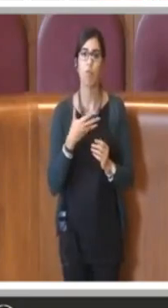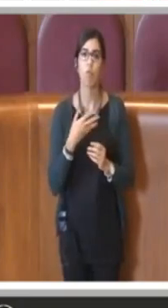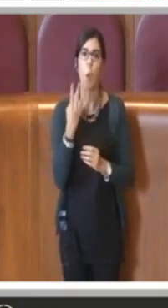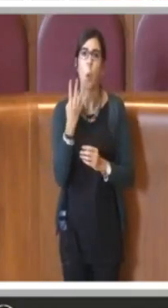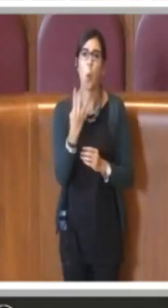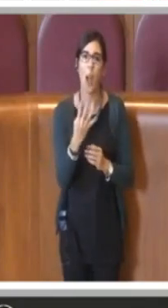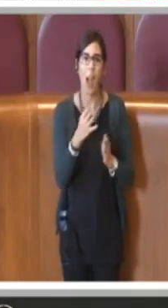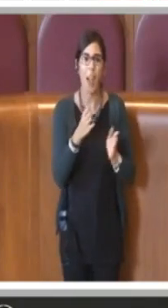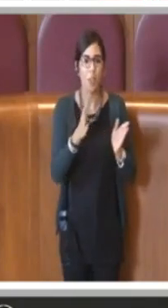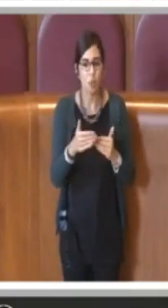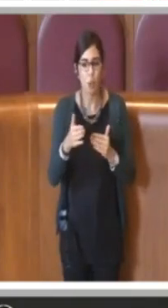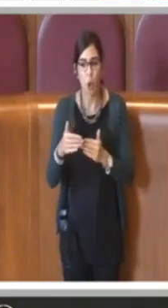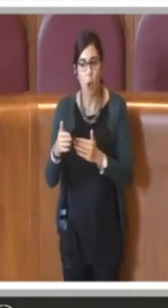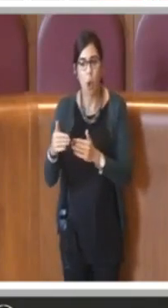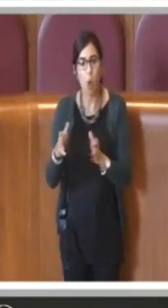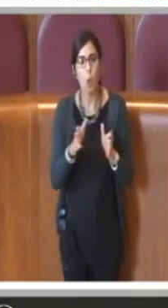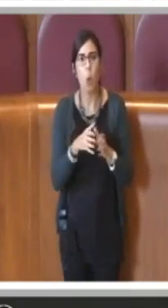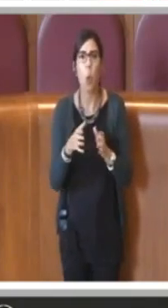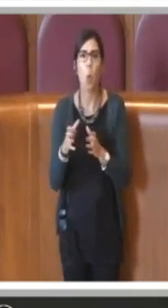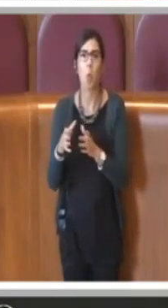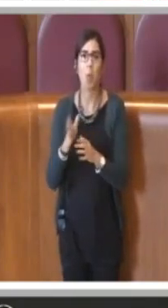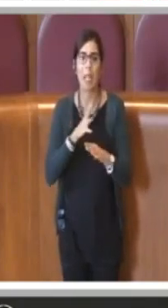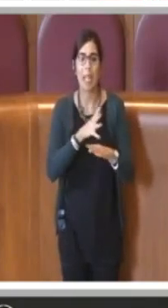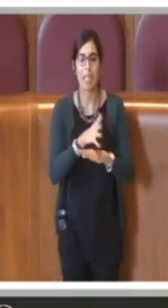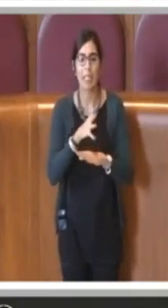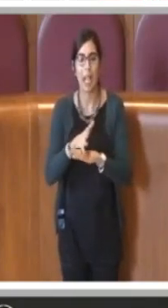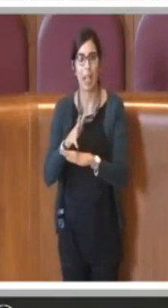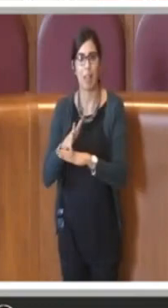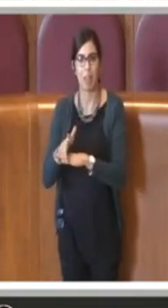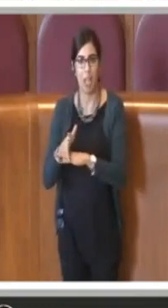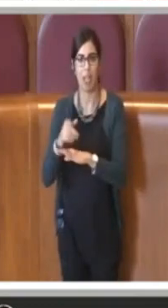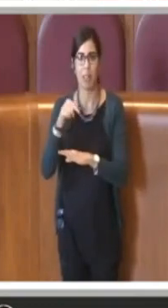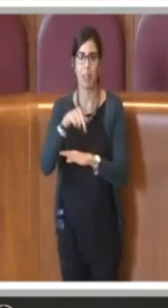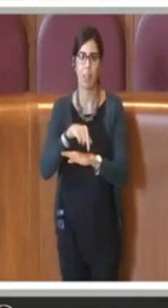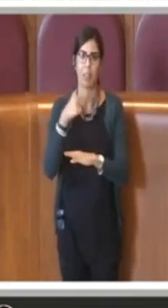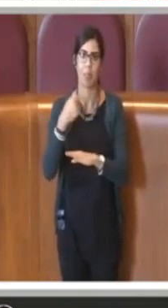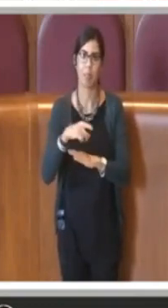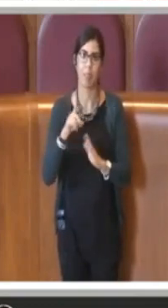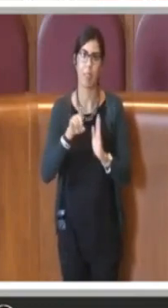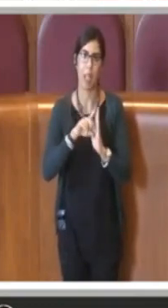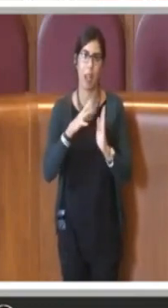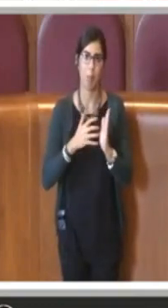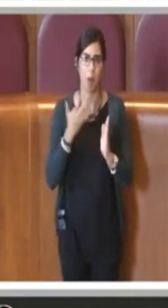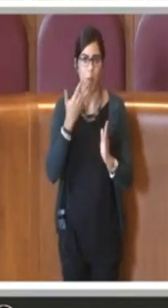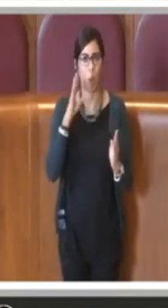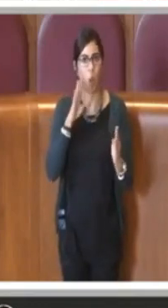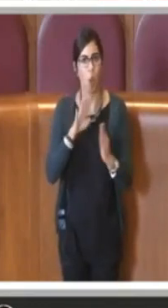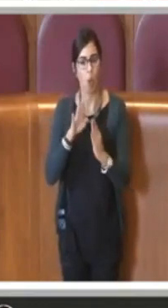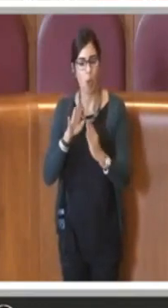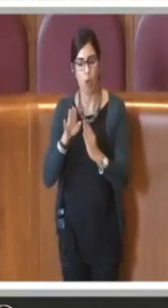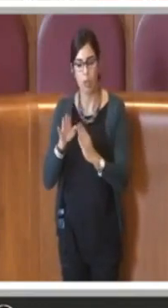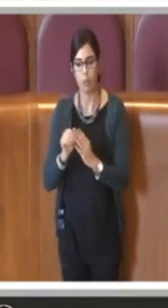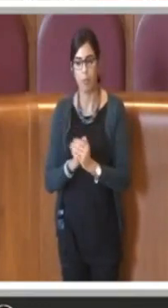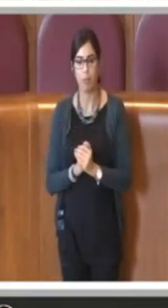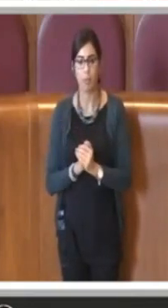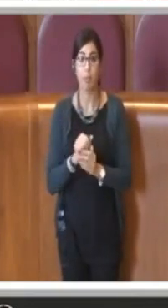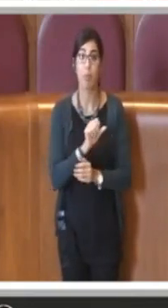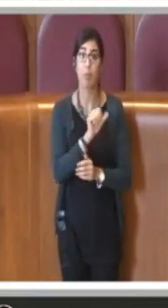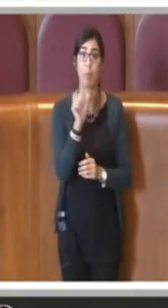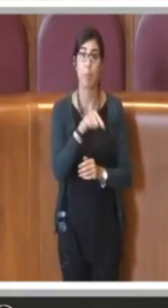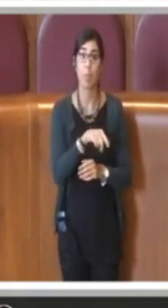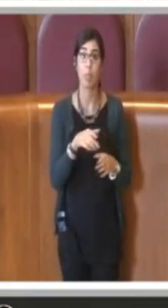interventi che andiamo ad affrontare con questo provvedimento. Il primo riguarda gli